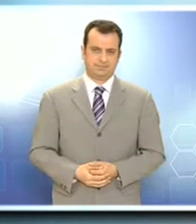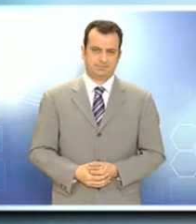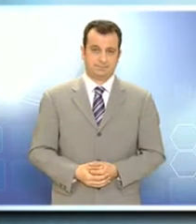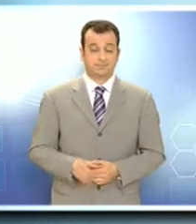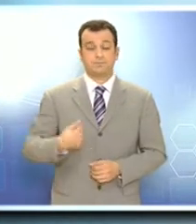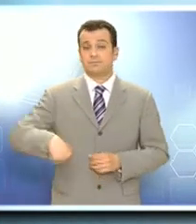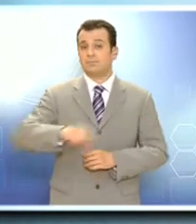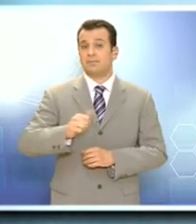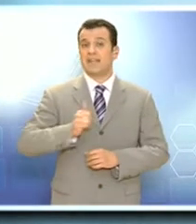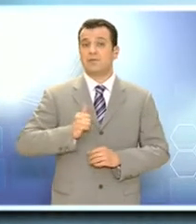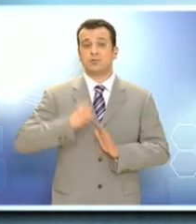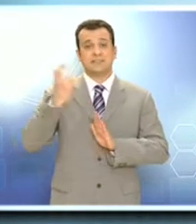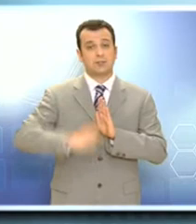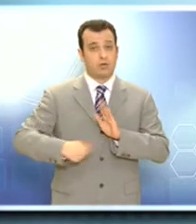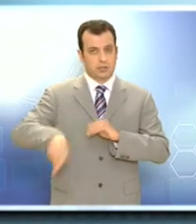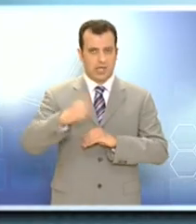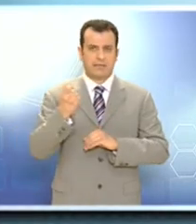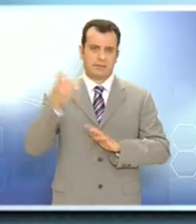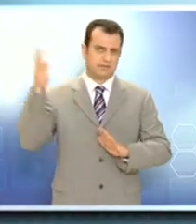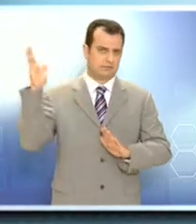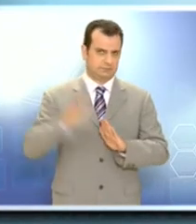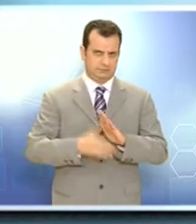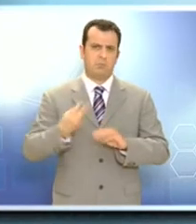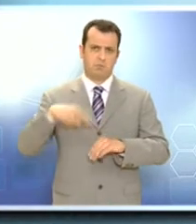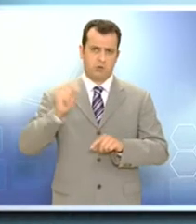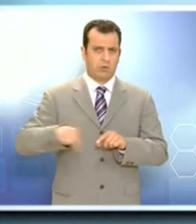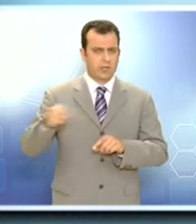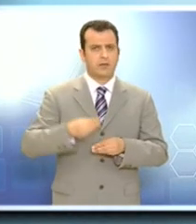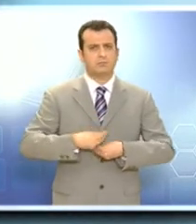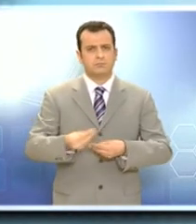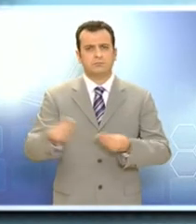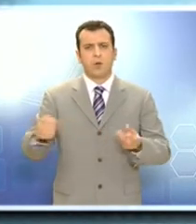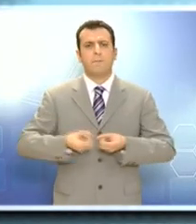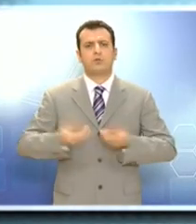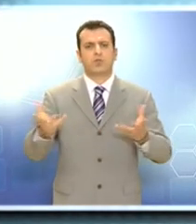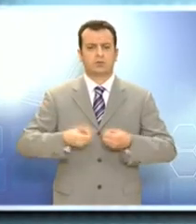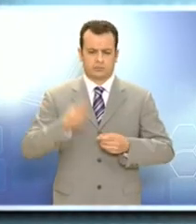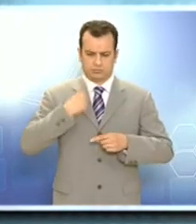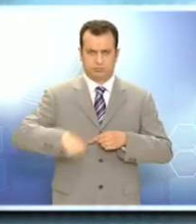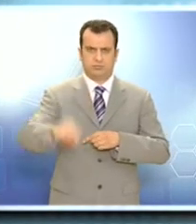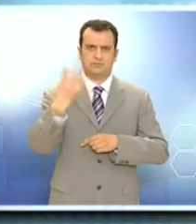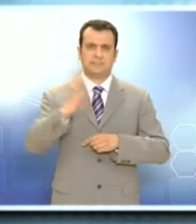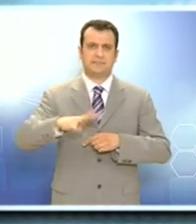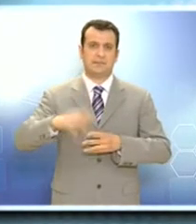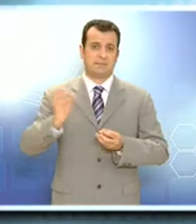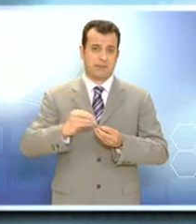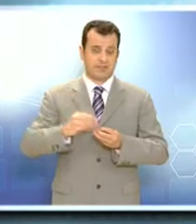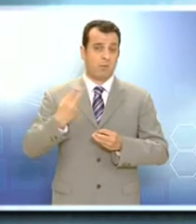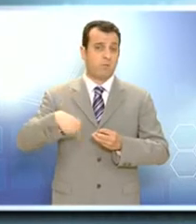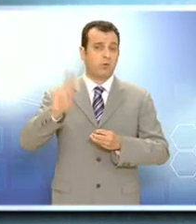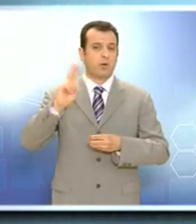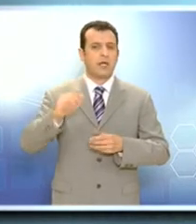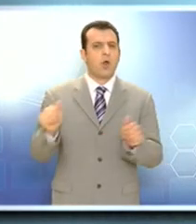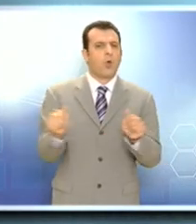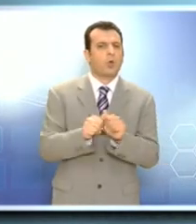Οι ξενοδόχοι έχουν μειώσει τις τιμές, τα περισσότερα ξενοδοχεία, ενώ κάνουν και ελκυστικές προσφορές, ειδικά για το τετραήμερο του Πάσχα. Μεγάλη ζήτηση αυτή τη στιγμή έχουν